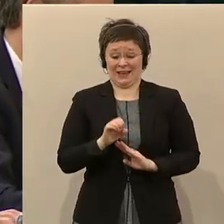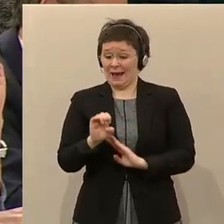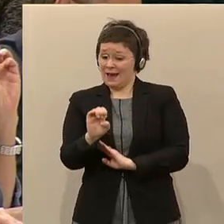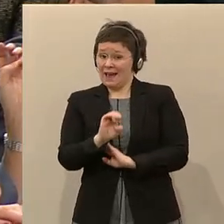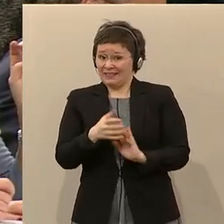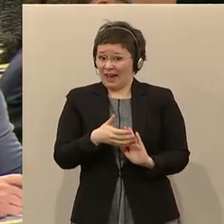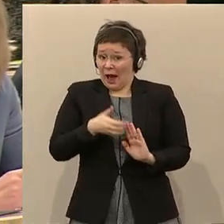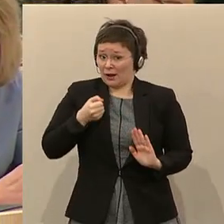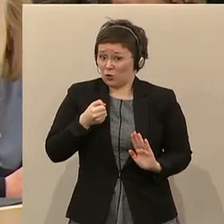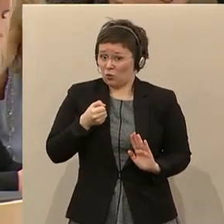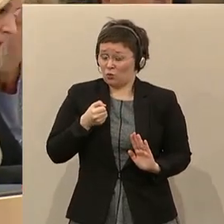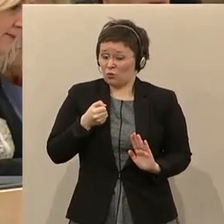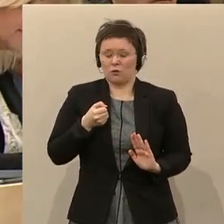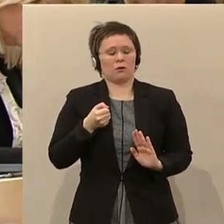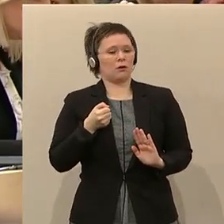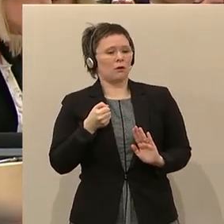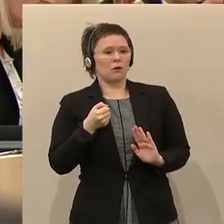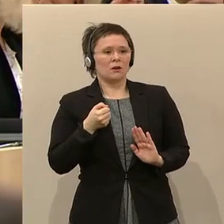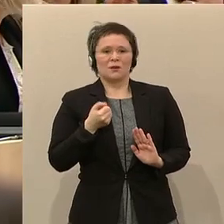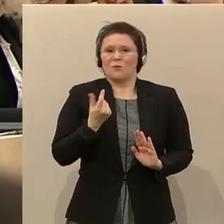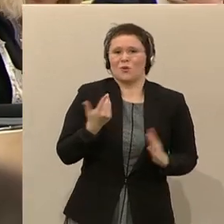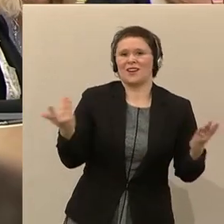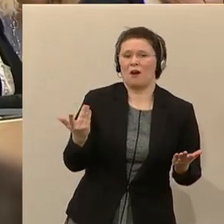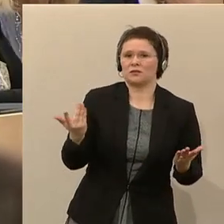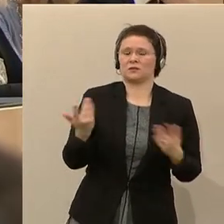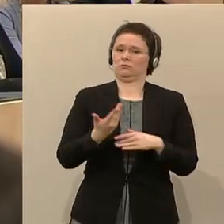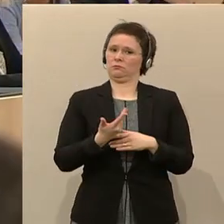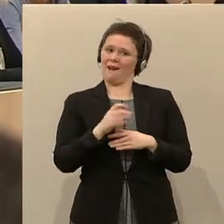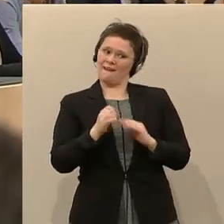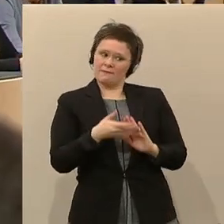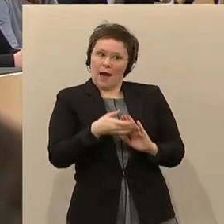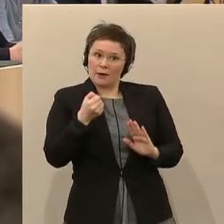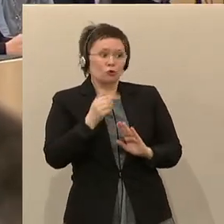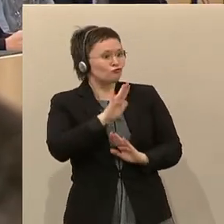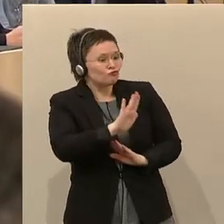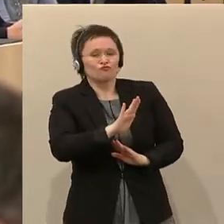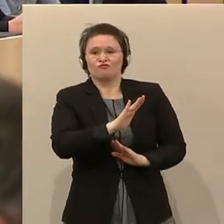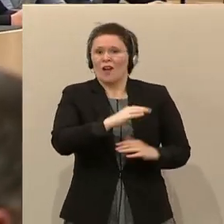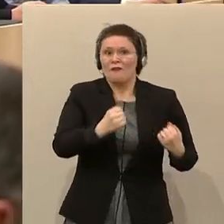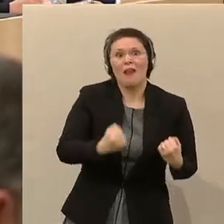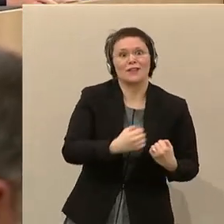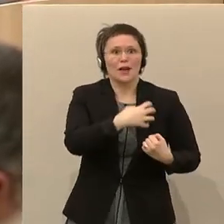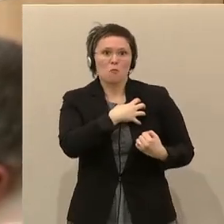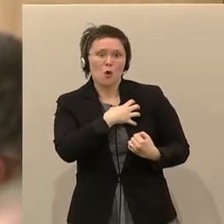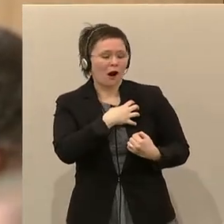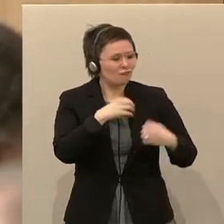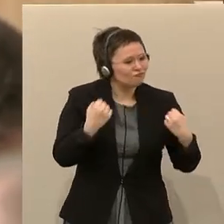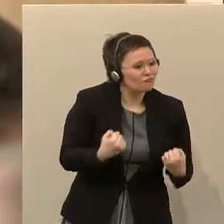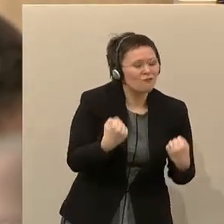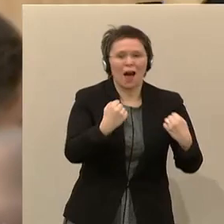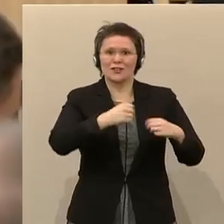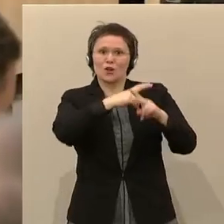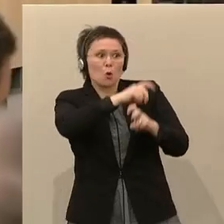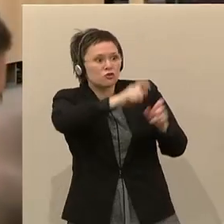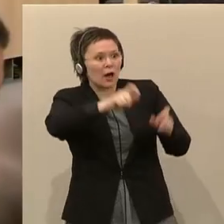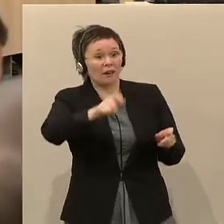des fleißigen Bürgers, des fleißigen Österreichers, wenn Sie ungedeckte